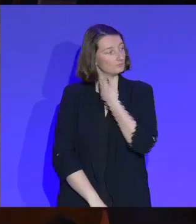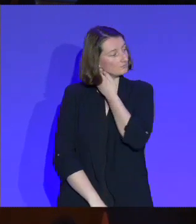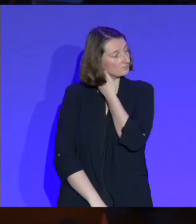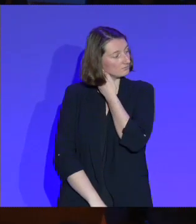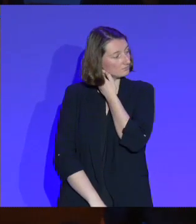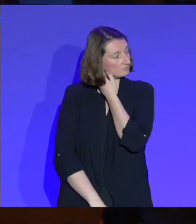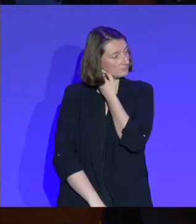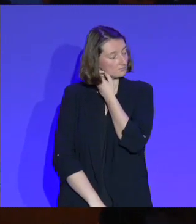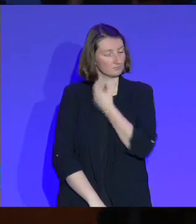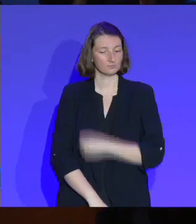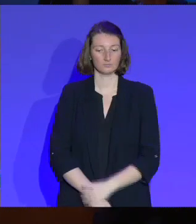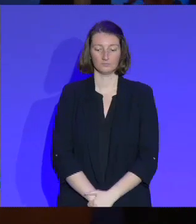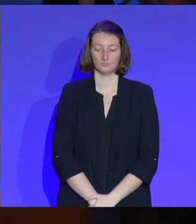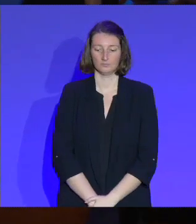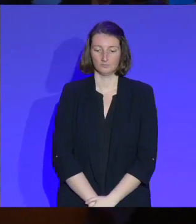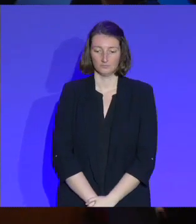Bonjour.